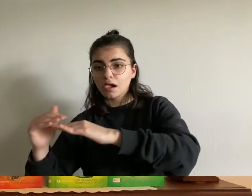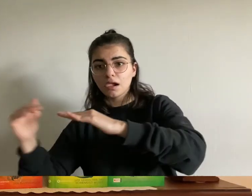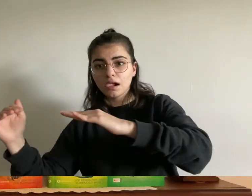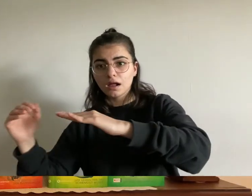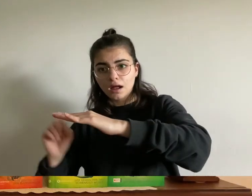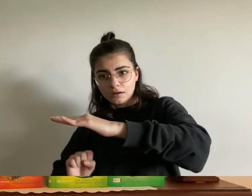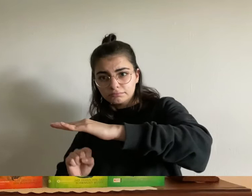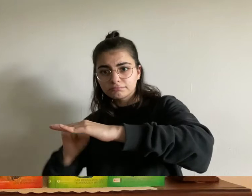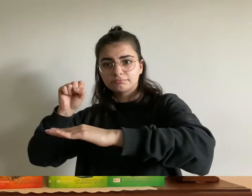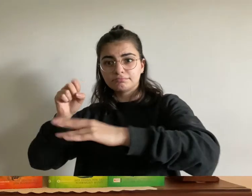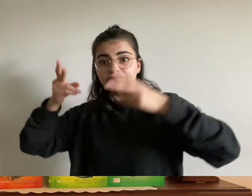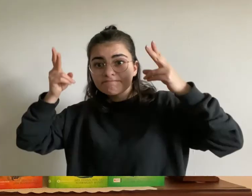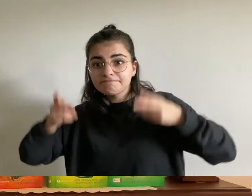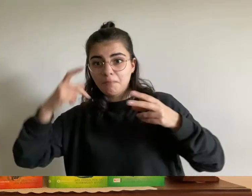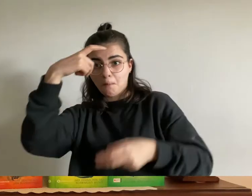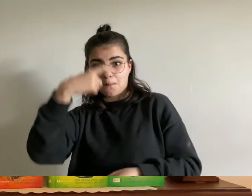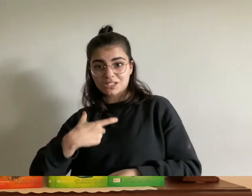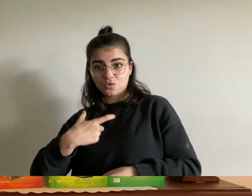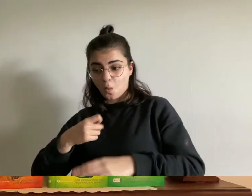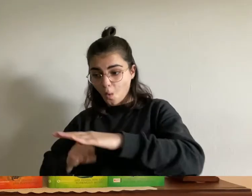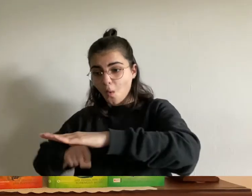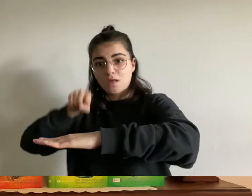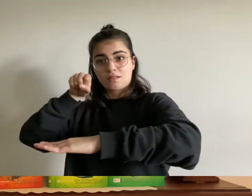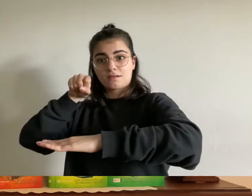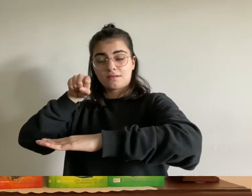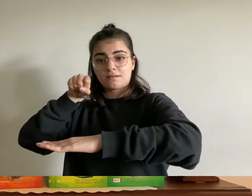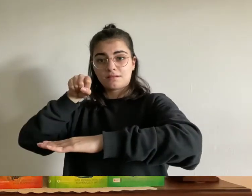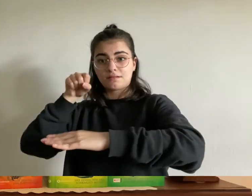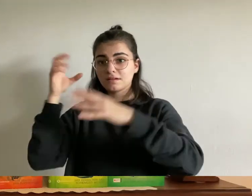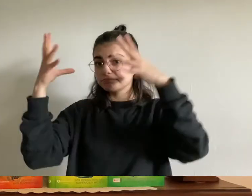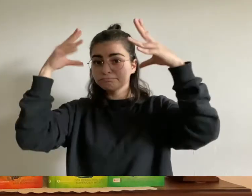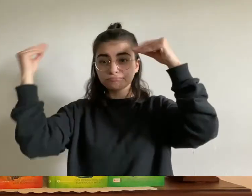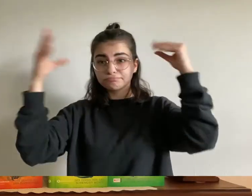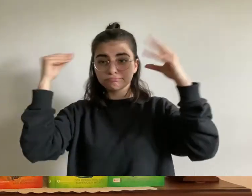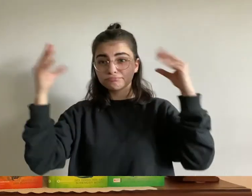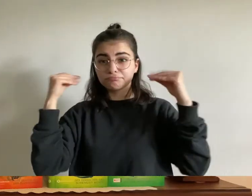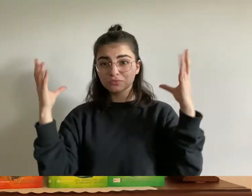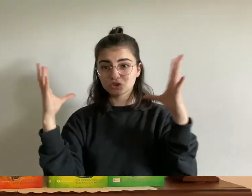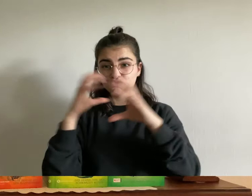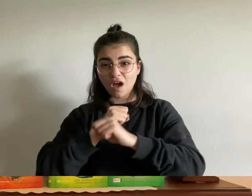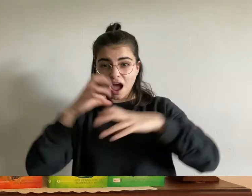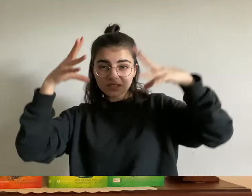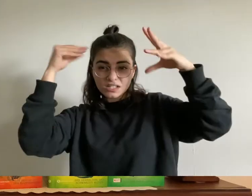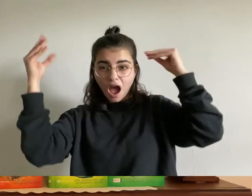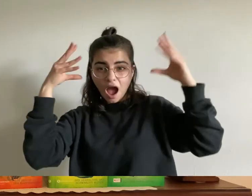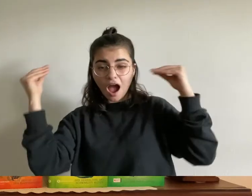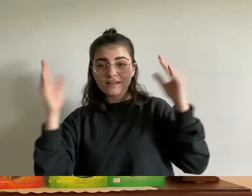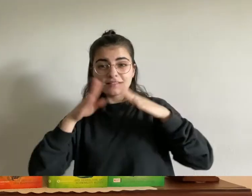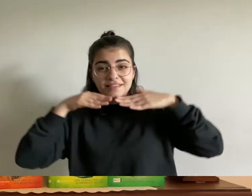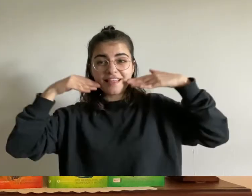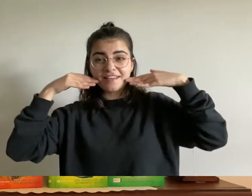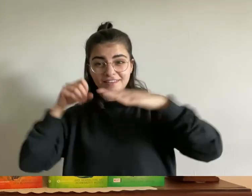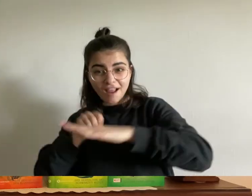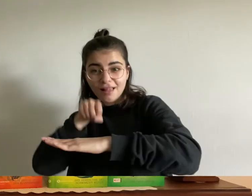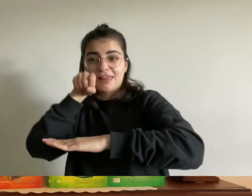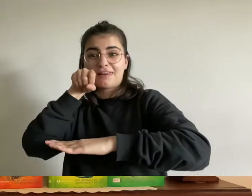auf er hatte schwarzes zerzaustes haar und einen stoppligen bart die geschichte hat